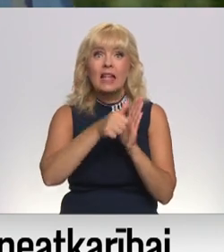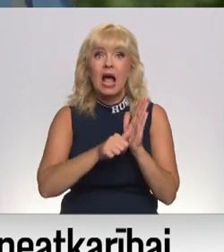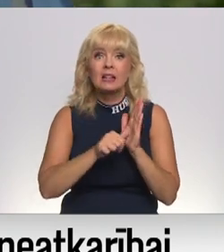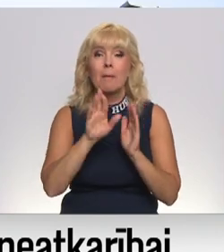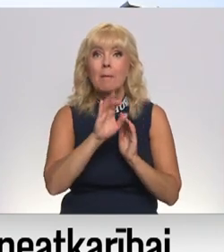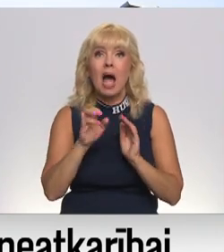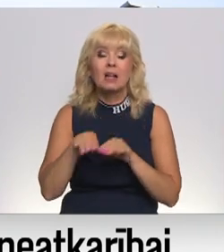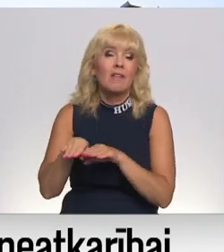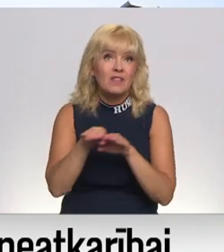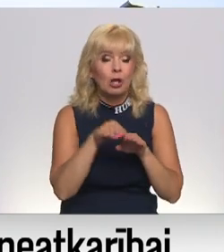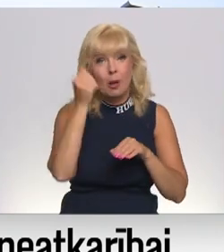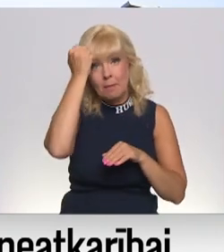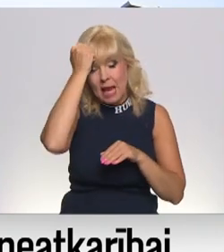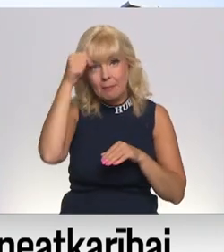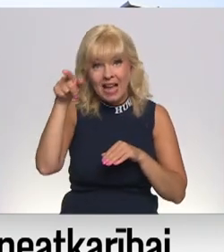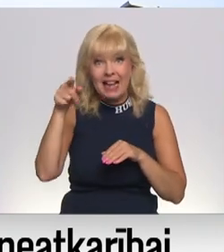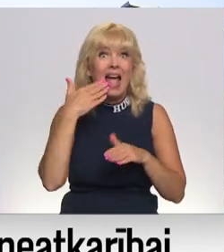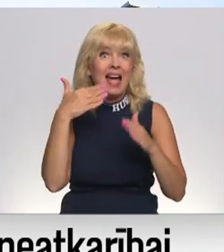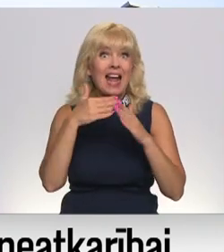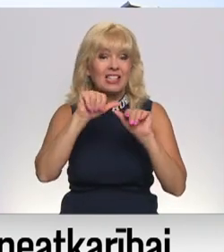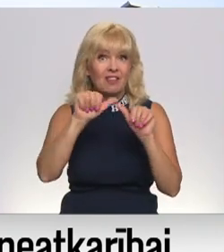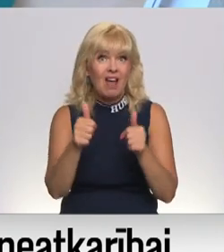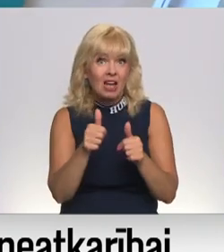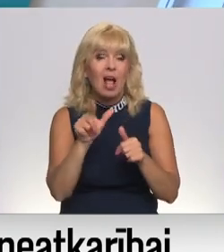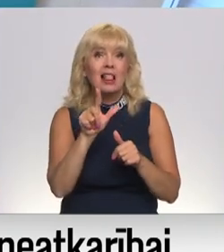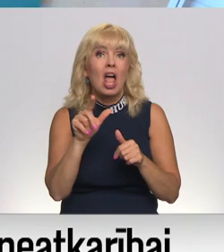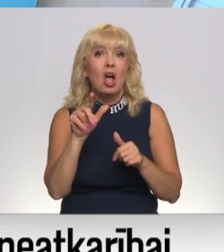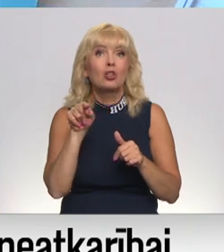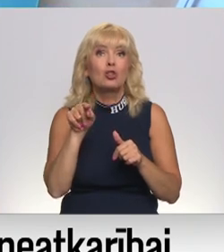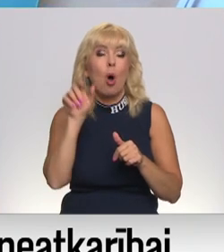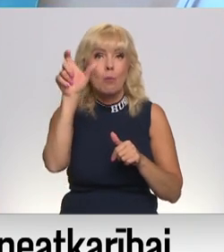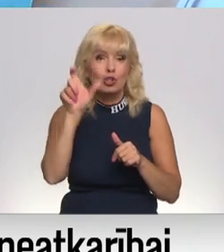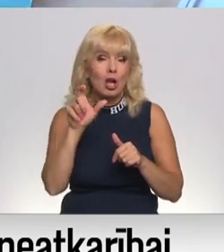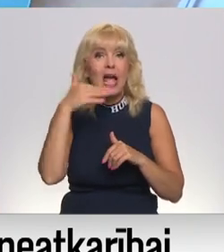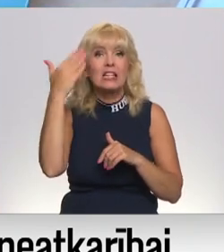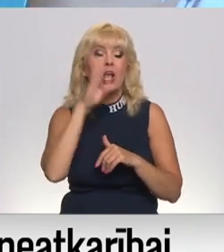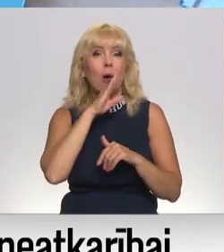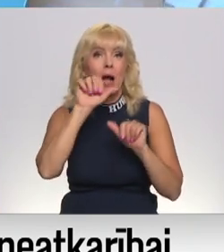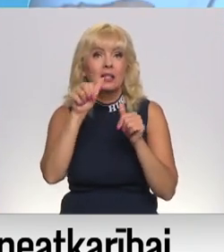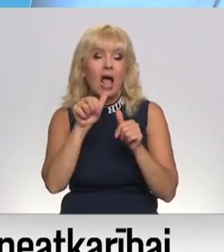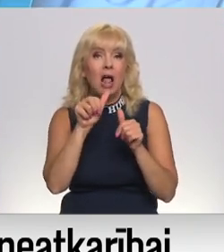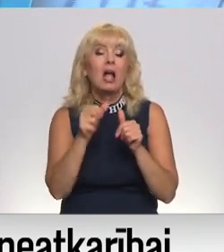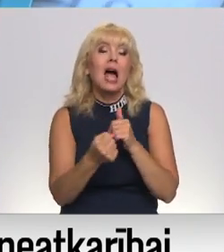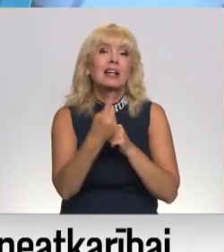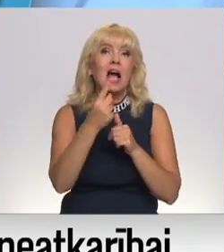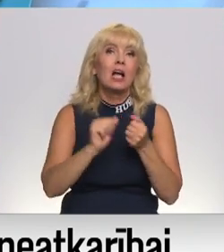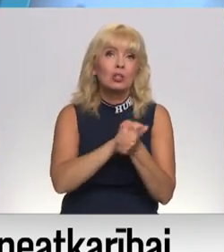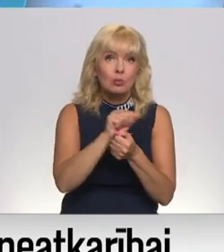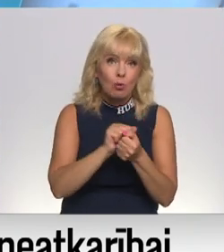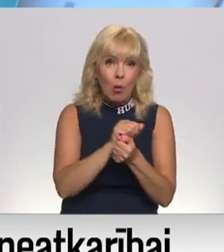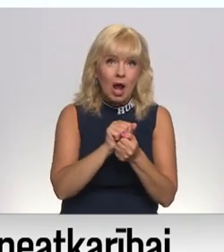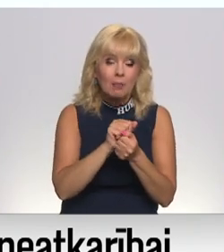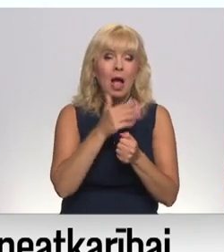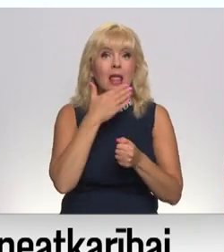jebvienoti Latvijai pieminekļa reizeknē veidotājs Leons Tomas Šitskis. Gadu gaitā dievmātas tēls guva bojājumus, kas atjaunoti nepilnīgi un